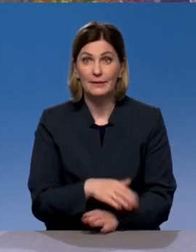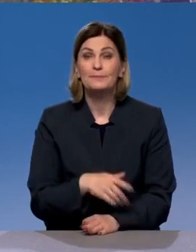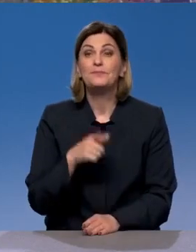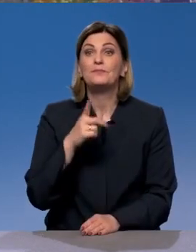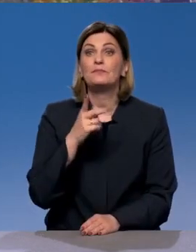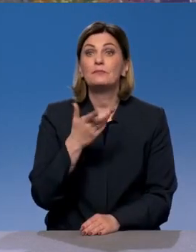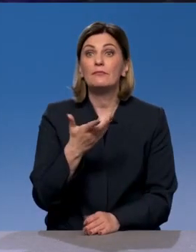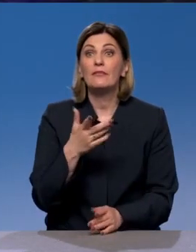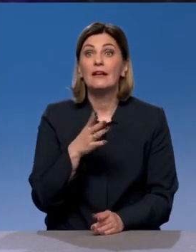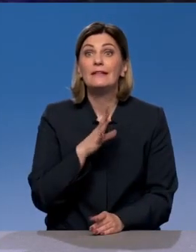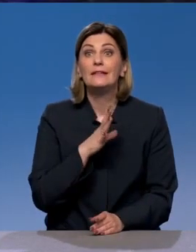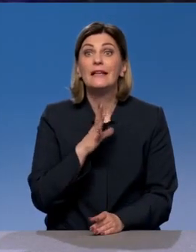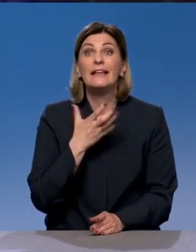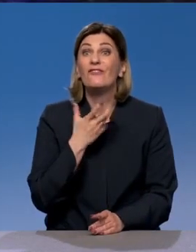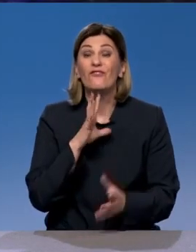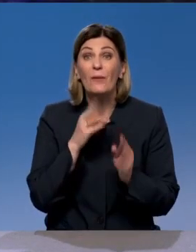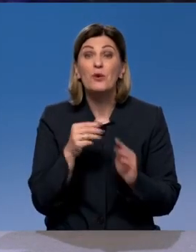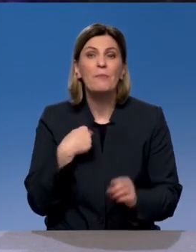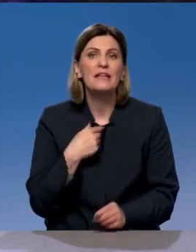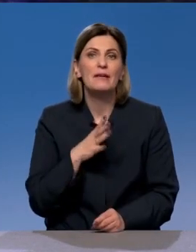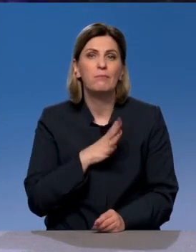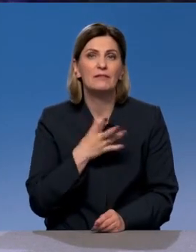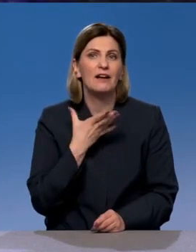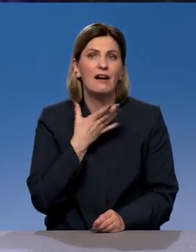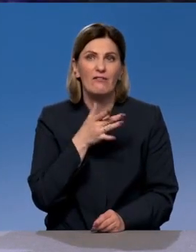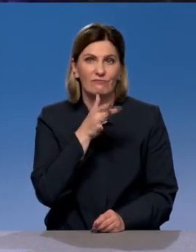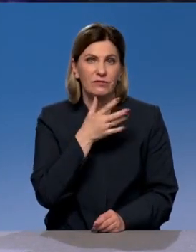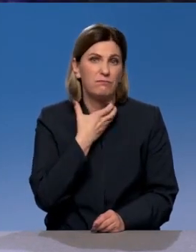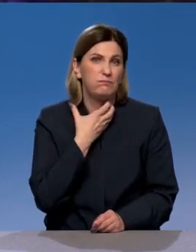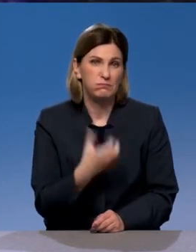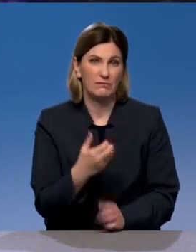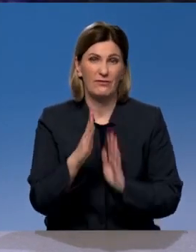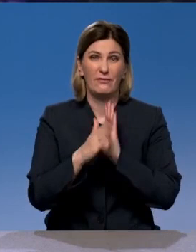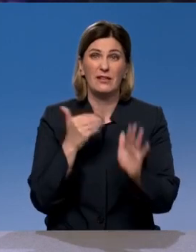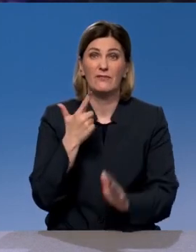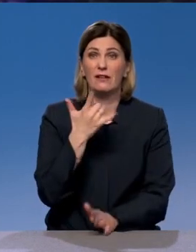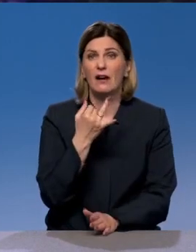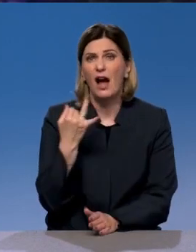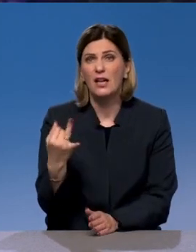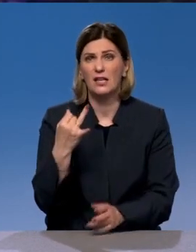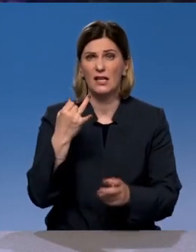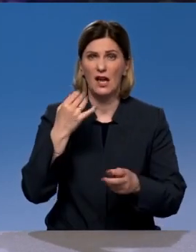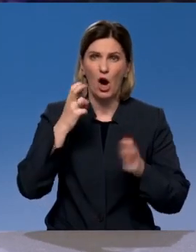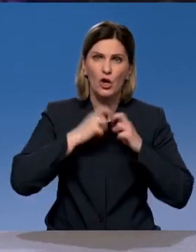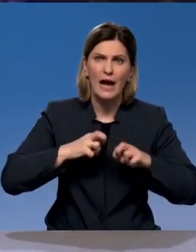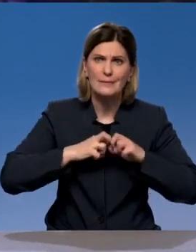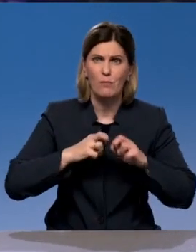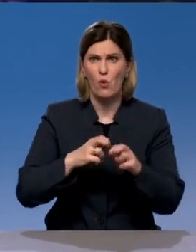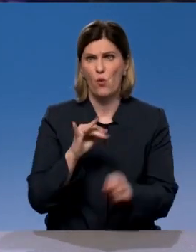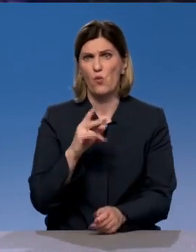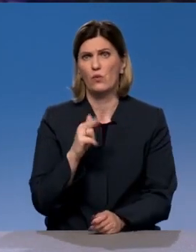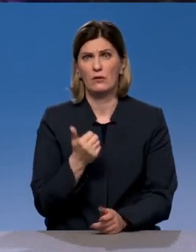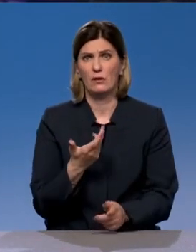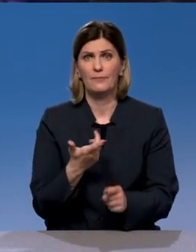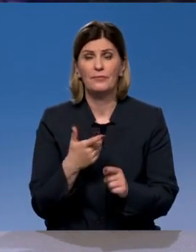просто некогда заниматься вызовом ГАИ, разбирательством каким-то, еще что-то. Понимаете, ну, очень